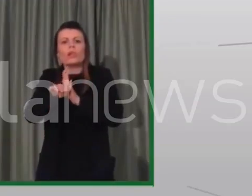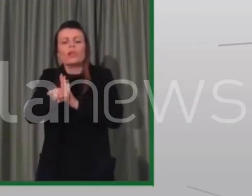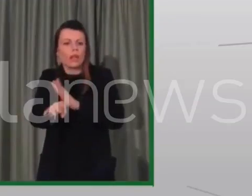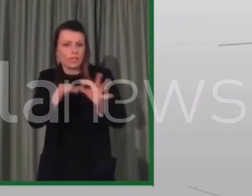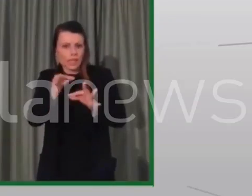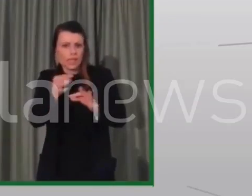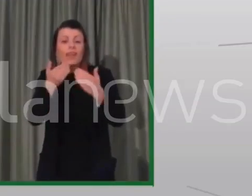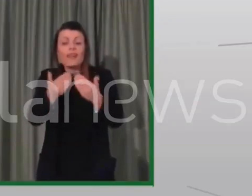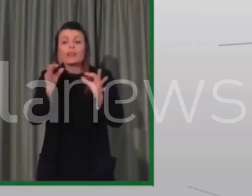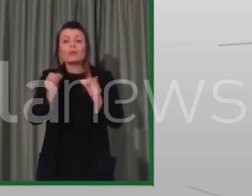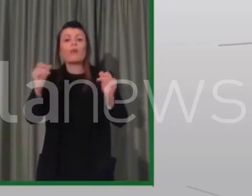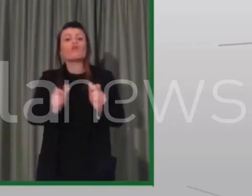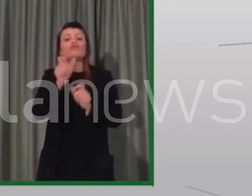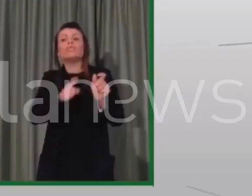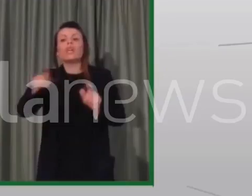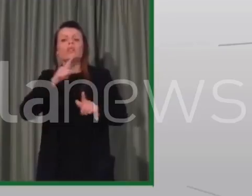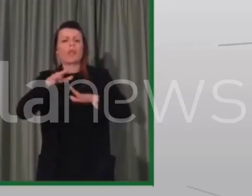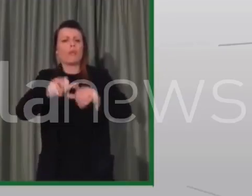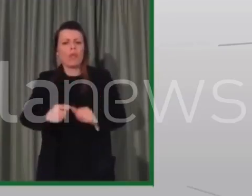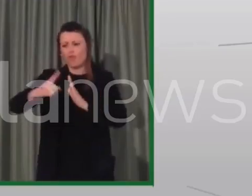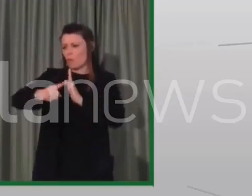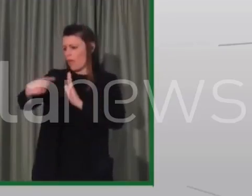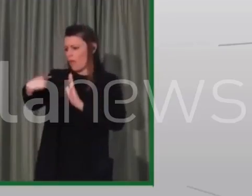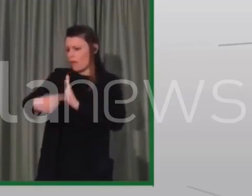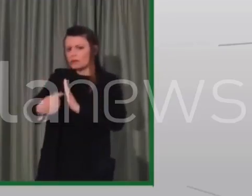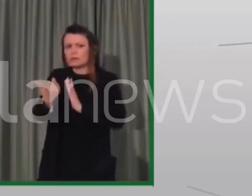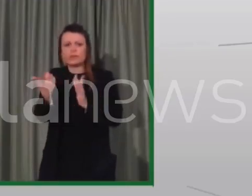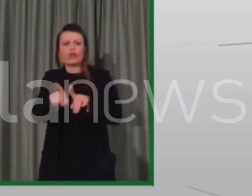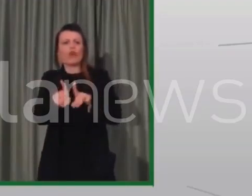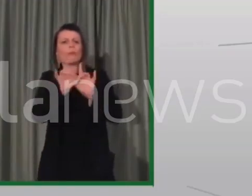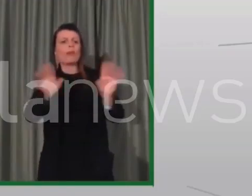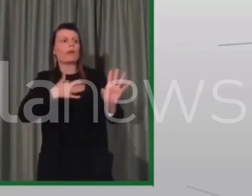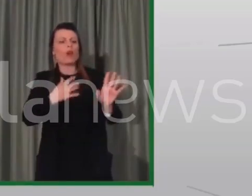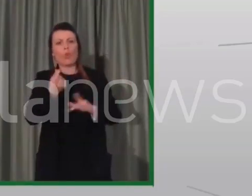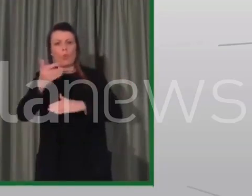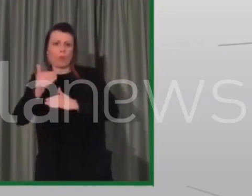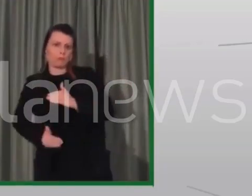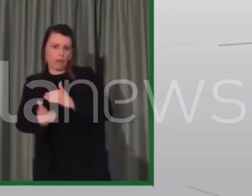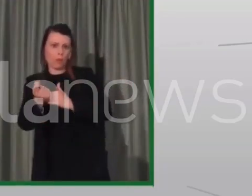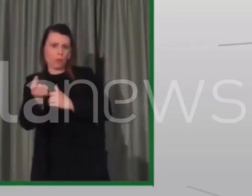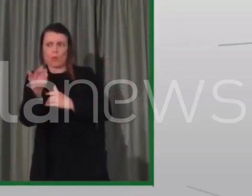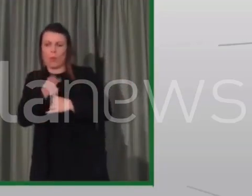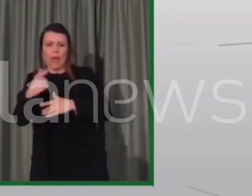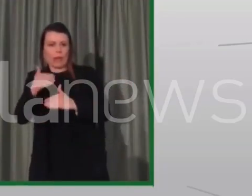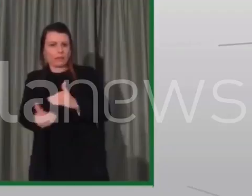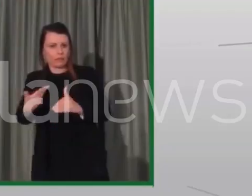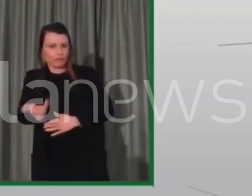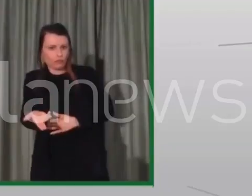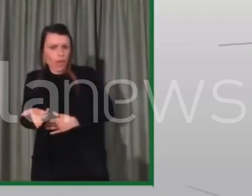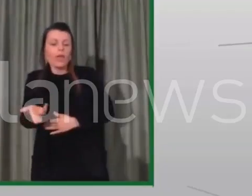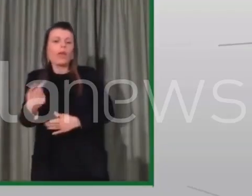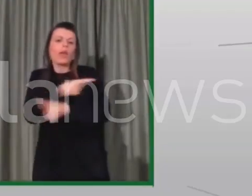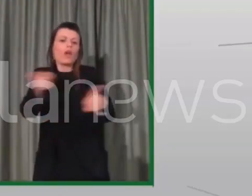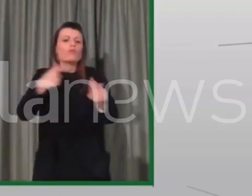privazione di una parte delle nostre libertà, lo si deve alla capacità che hanno